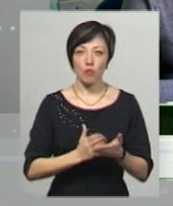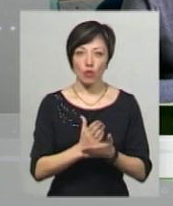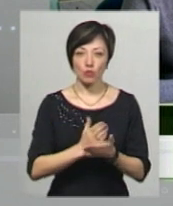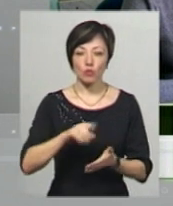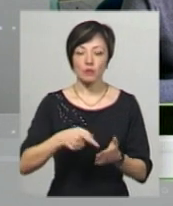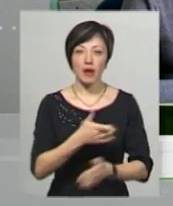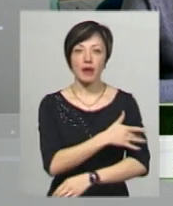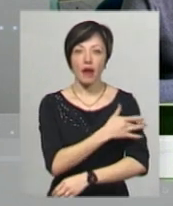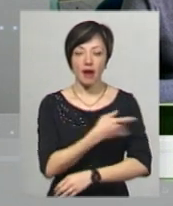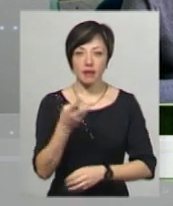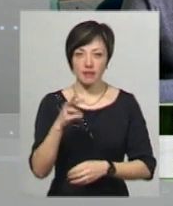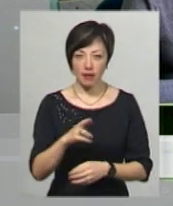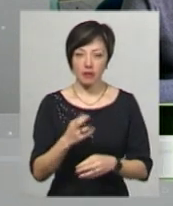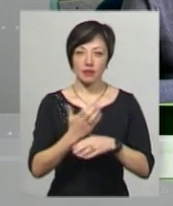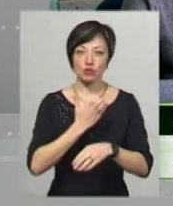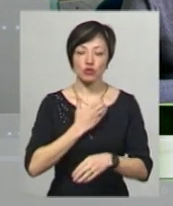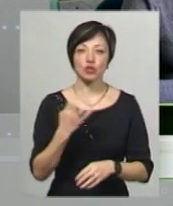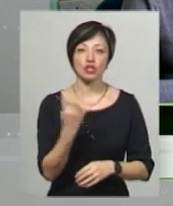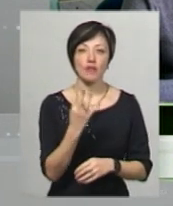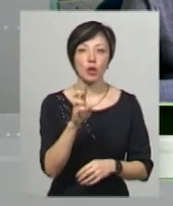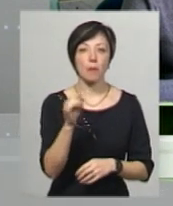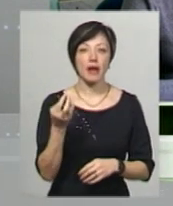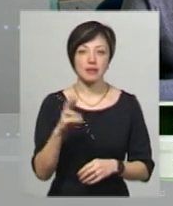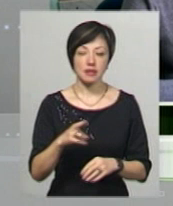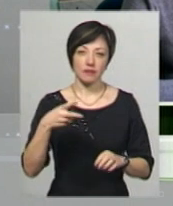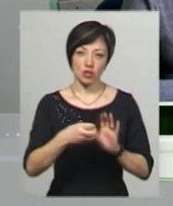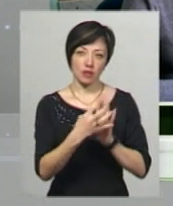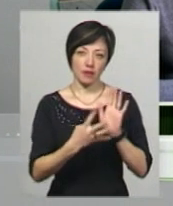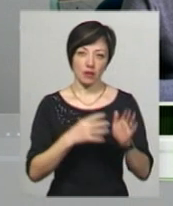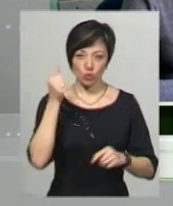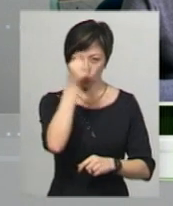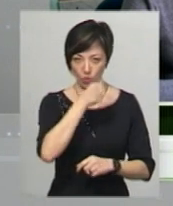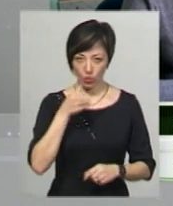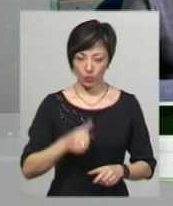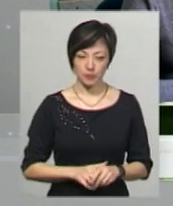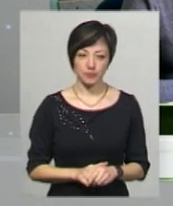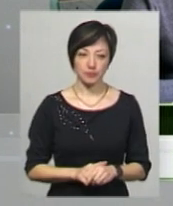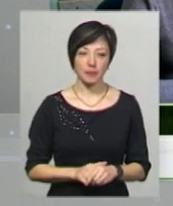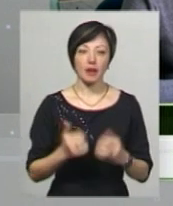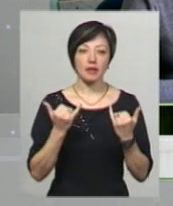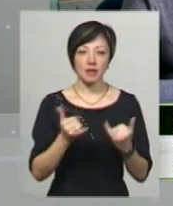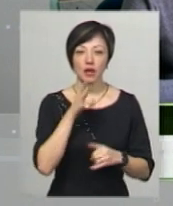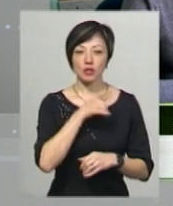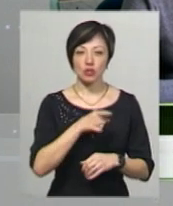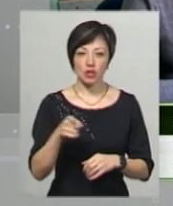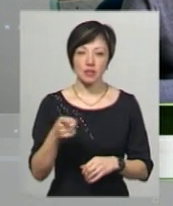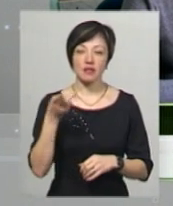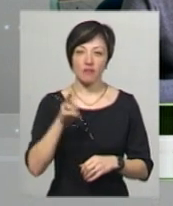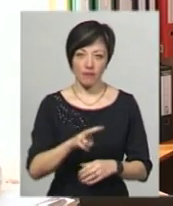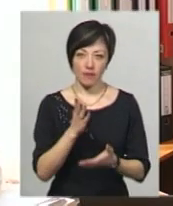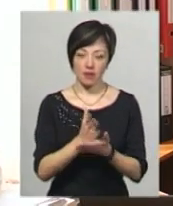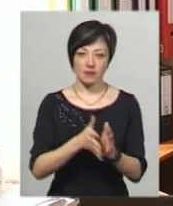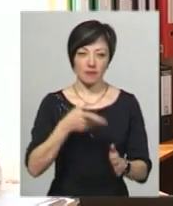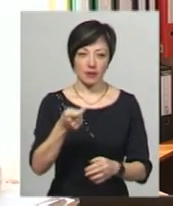«Муніципальна няня» до управління надійшло 4 березня 2019 року. На даний час два звернення.